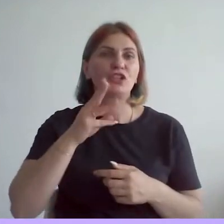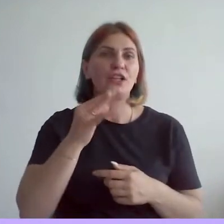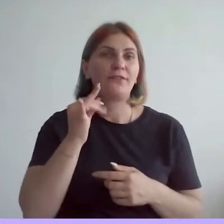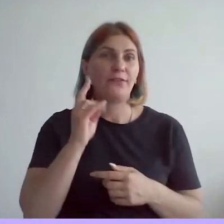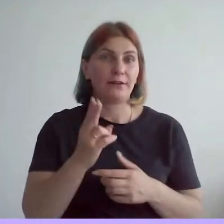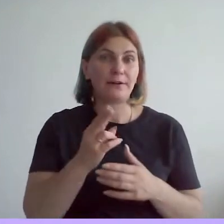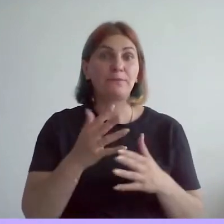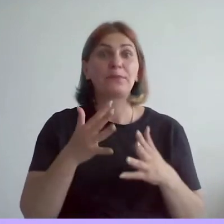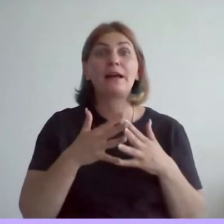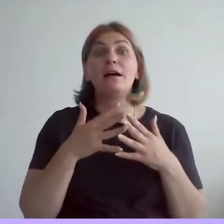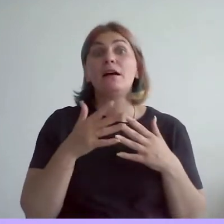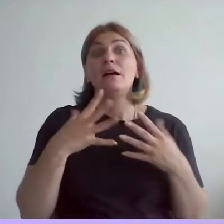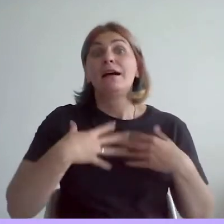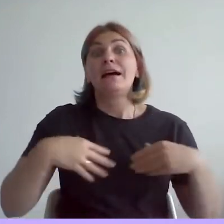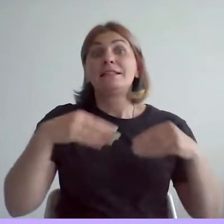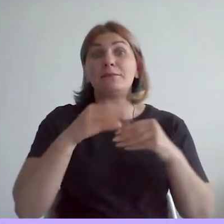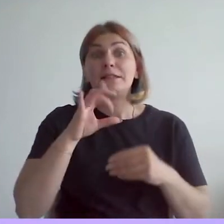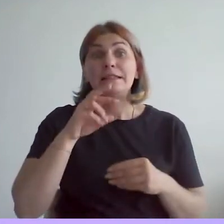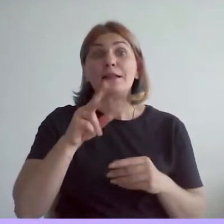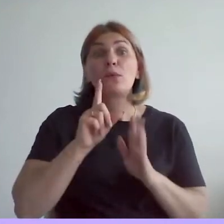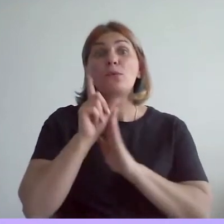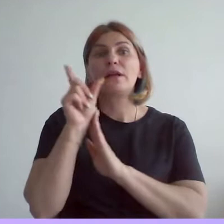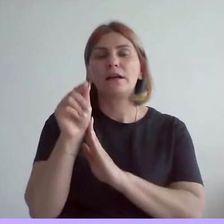Семья СИО уехала за границу.